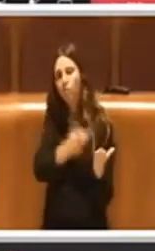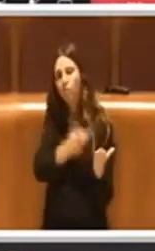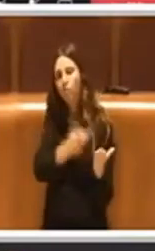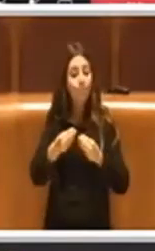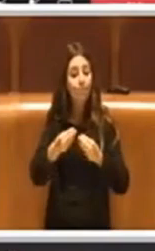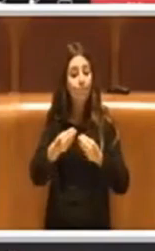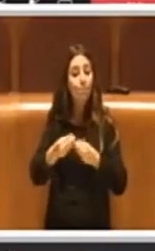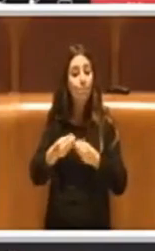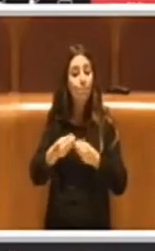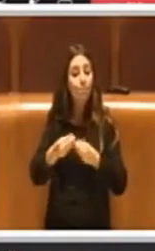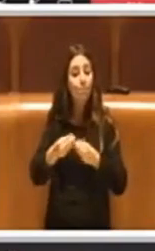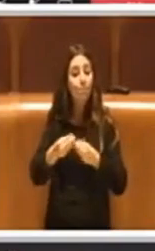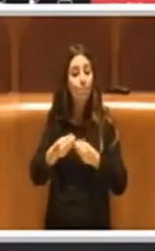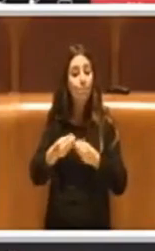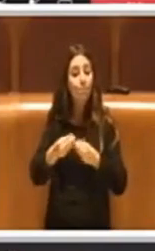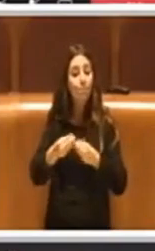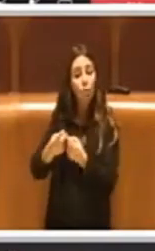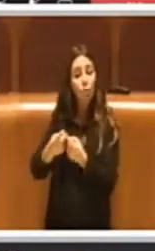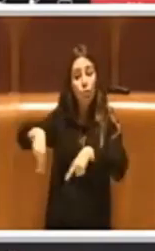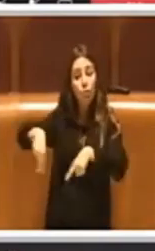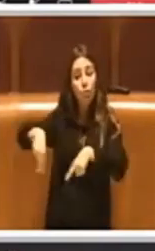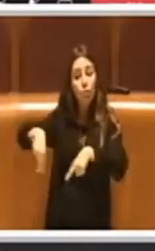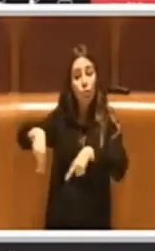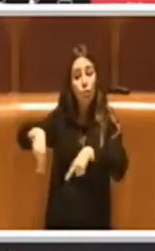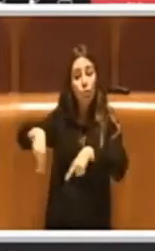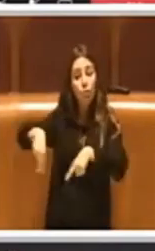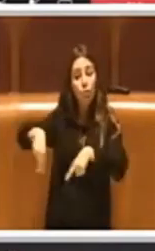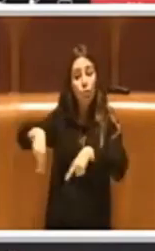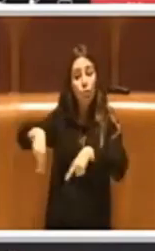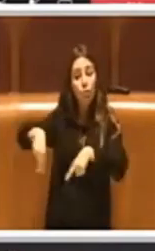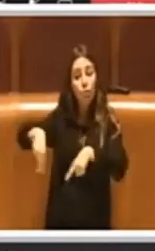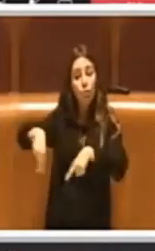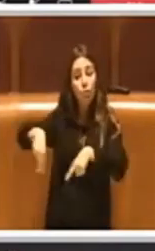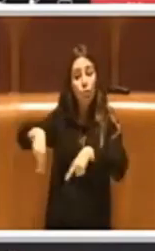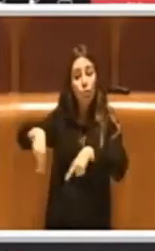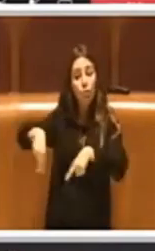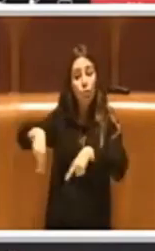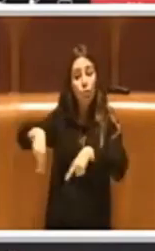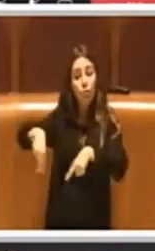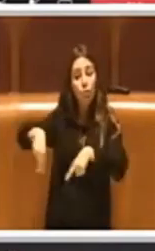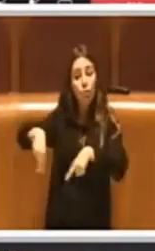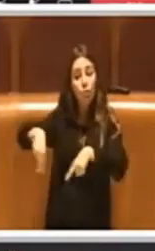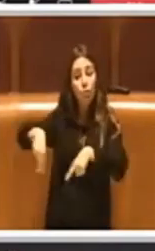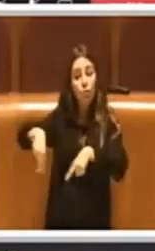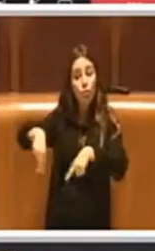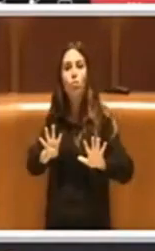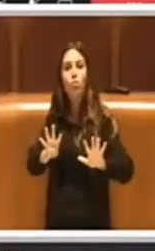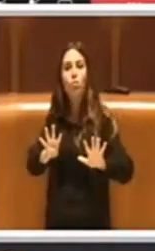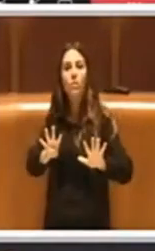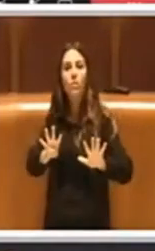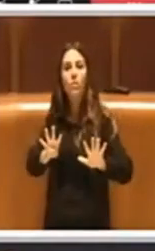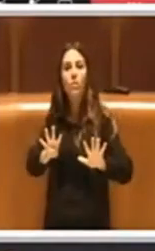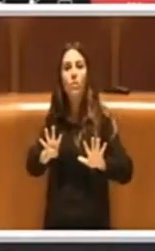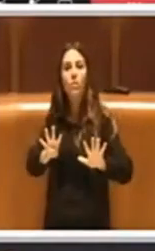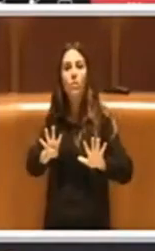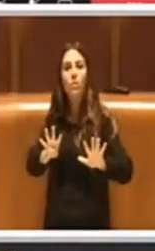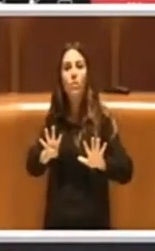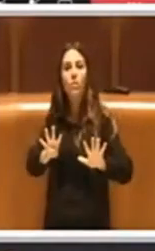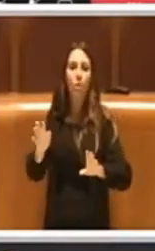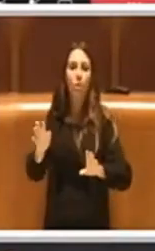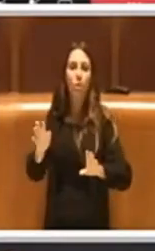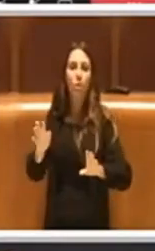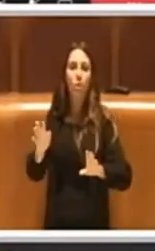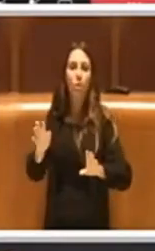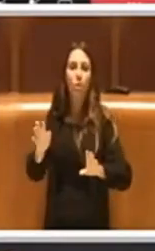alla Giunta Capitolina in data 9 di ottobre, con la richiesta di